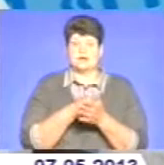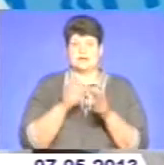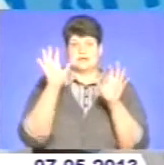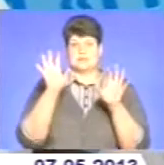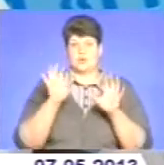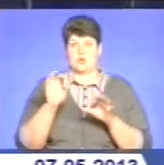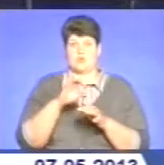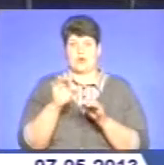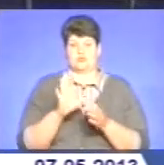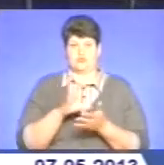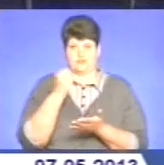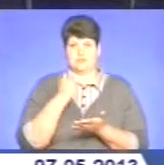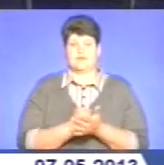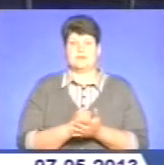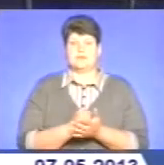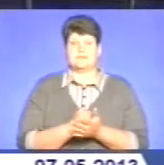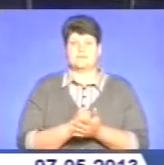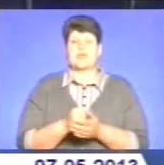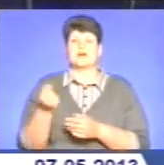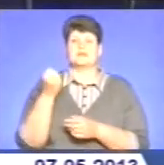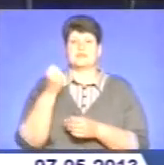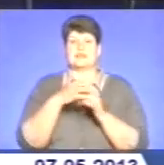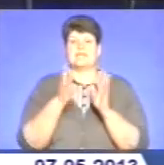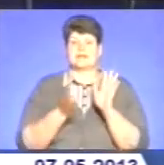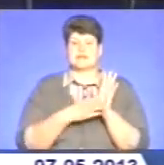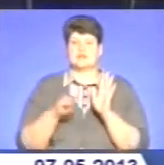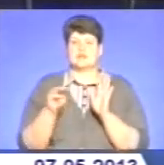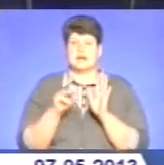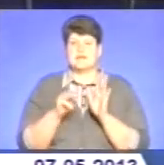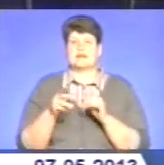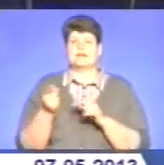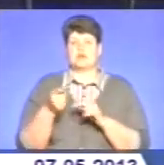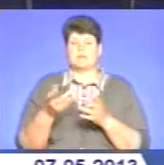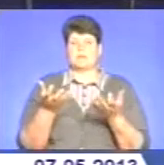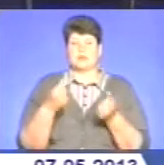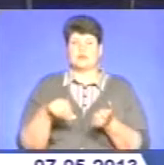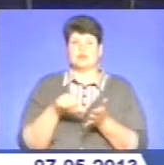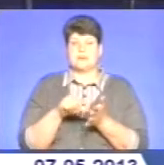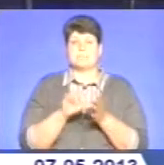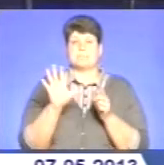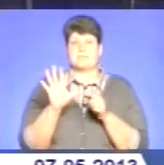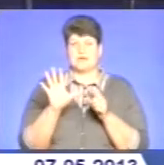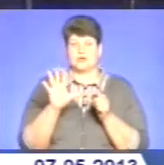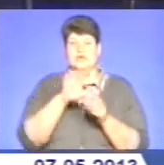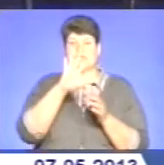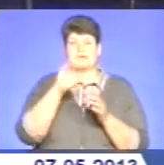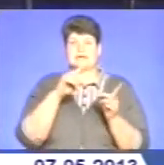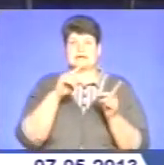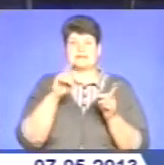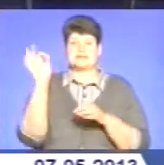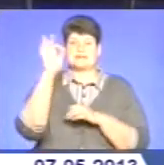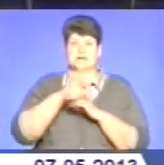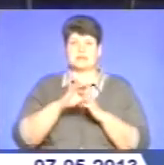був ухвалений. А 19 травня Тернопіль прийматиме учасників п'ятої західноукраїнської туристичної